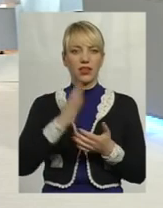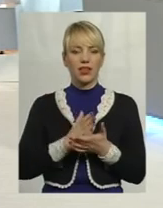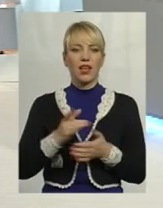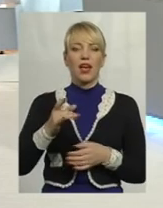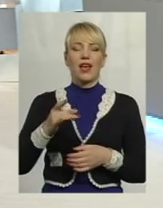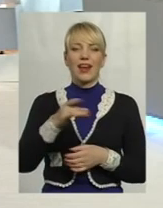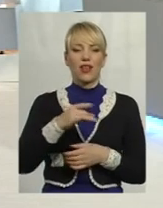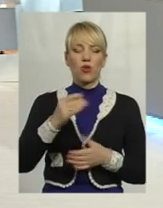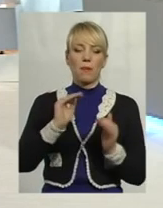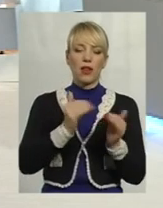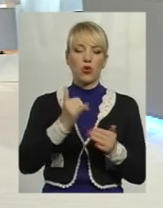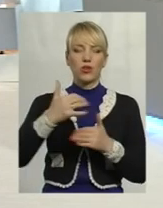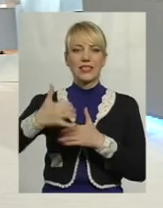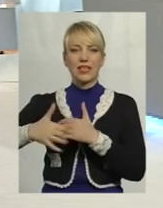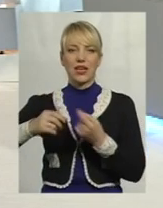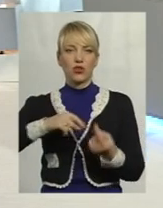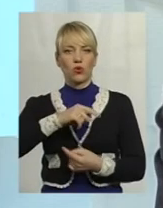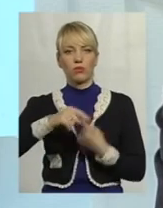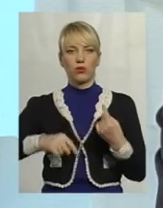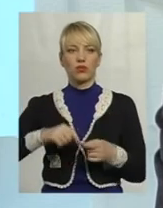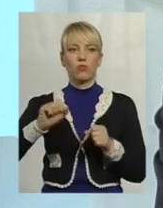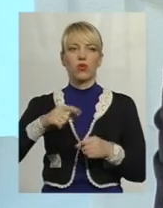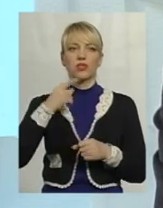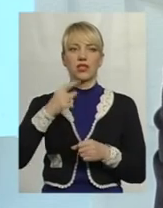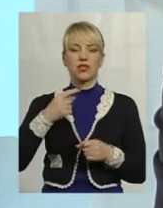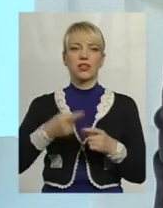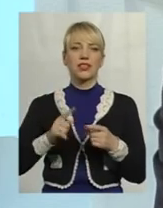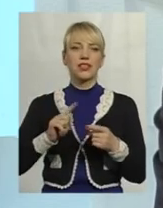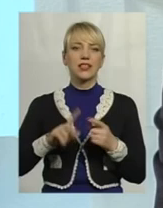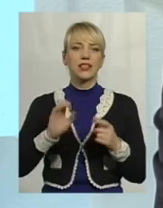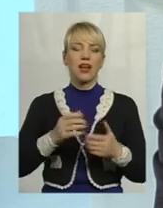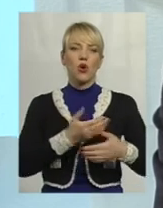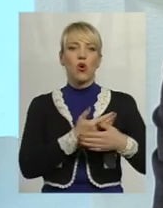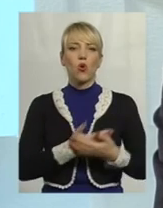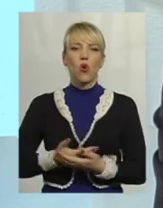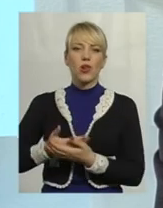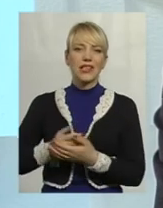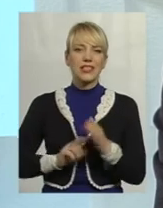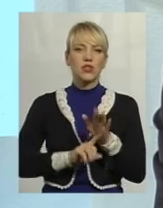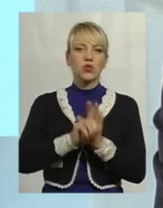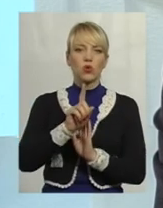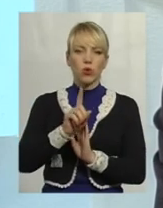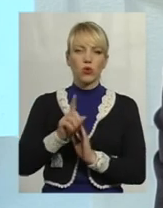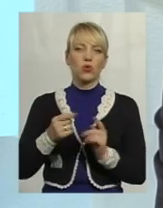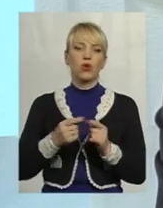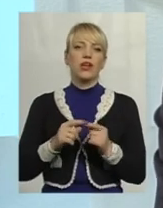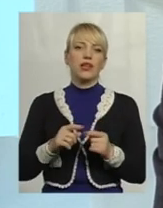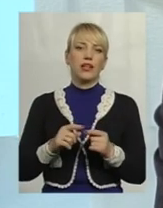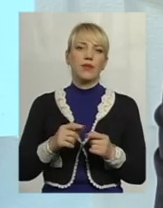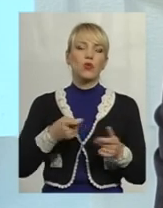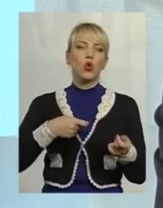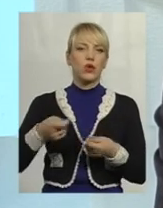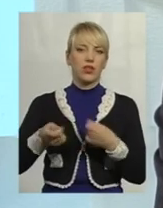середнього бізнесу, можна навіть сказати, і колискою малого бізнесу, та колискою торгівлі. На світанку незалежності України,